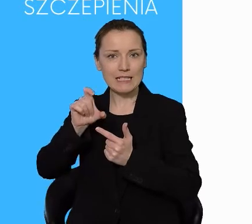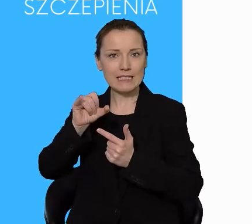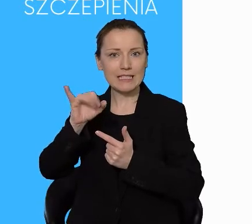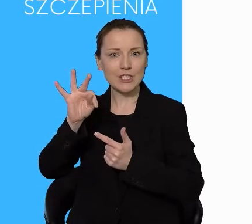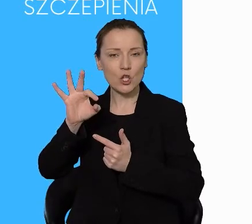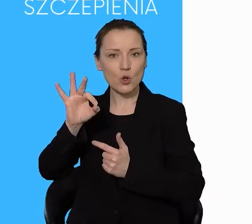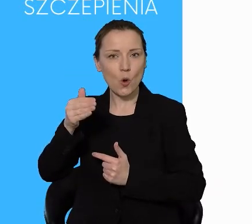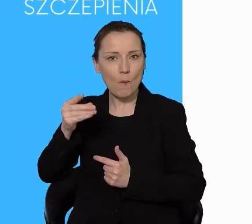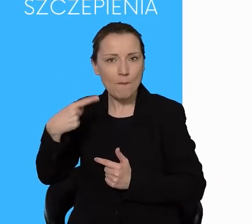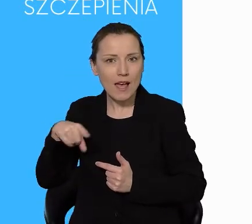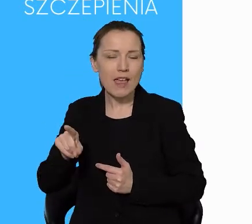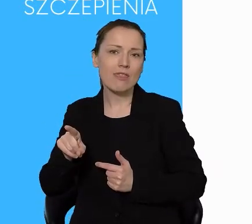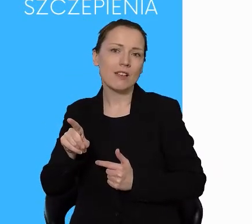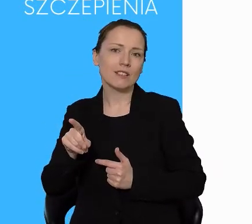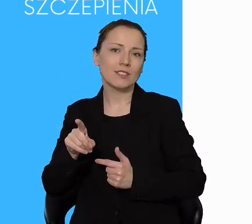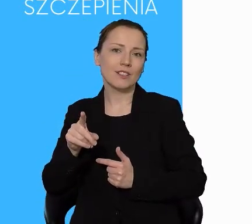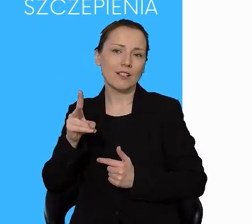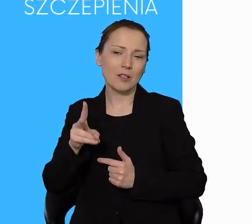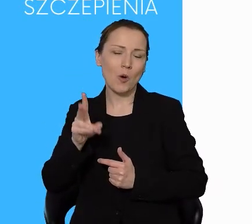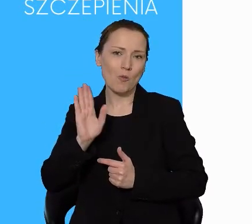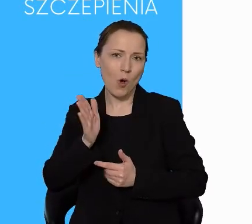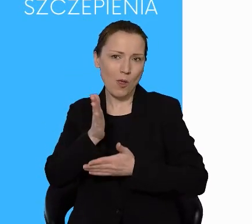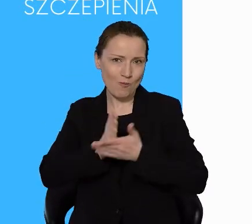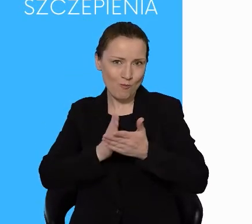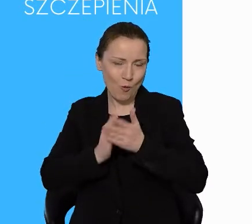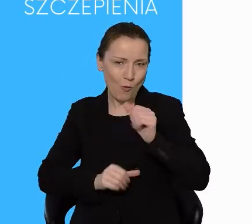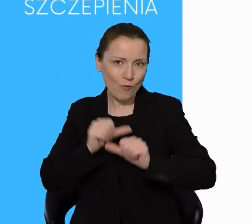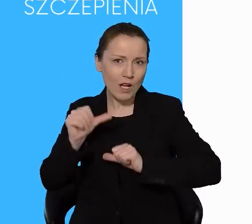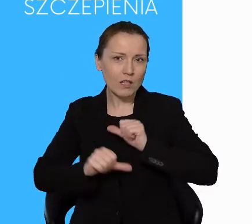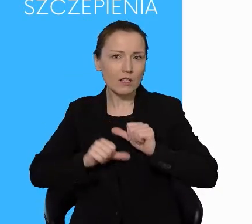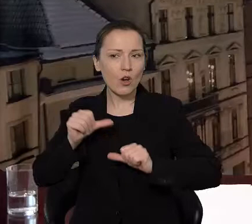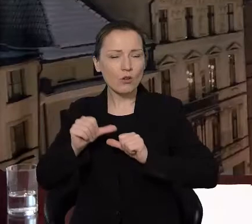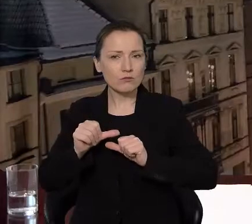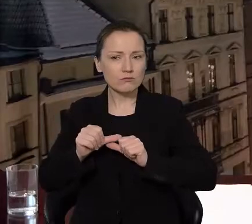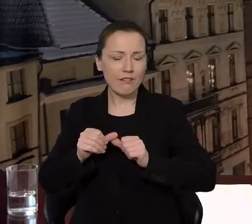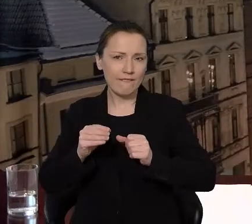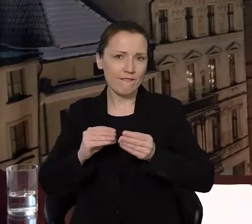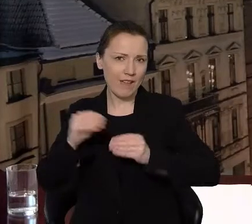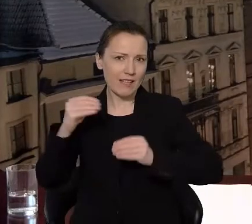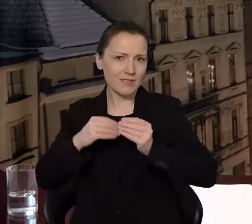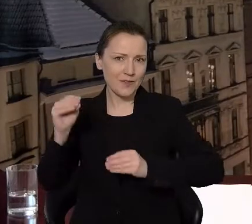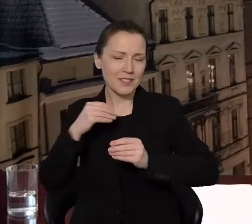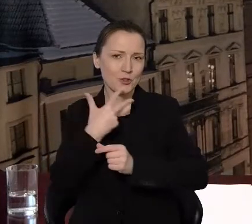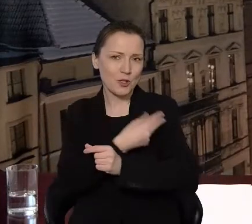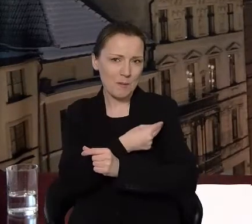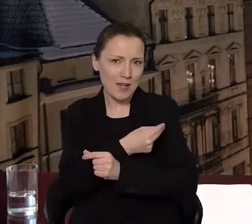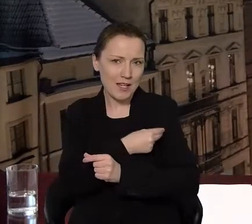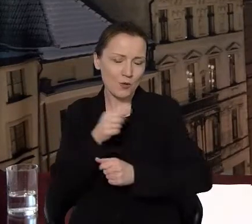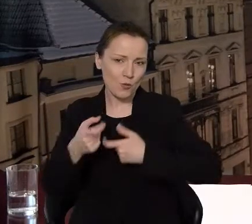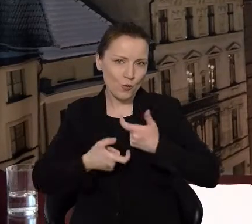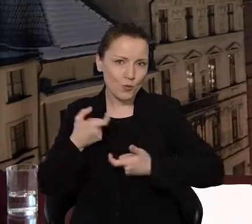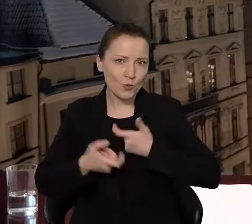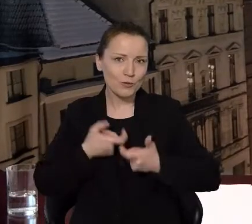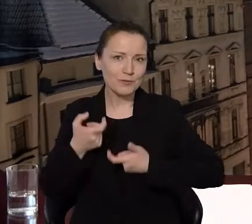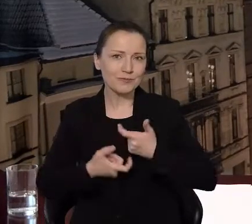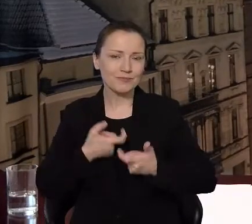już szczególnie w drugiej części roku brały na siebie ciężar wykonywania szczepień w sposób